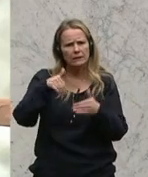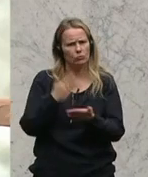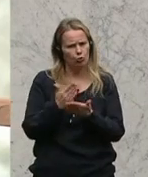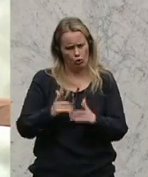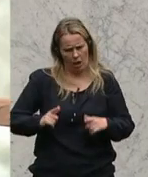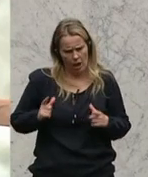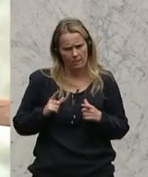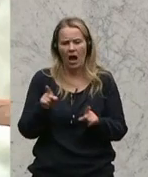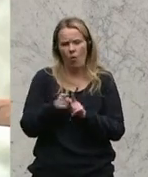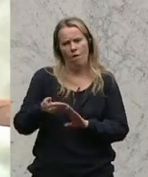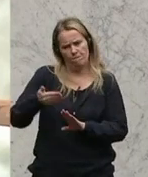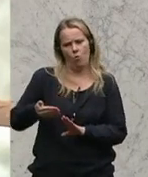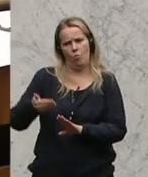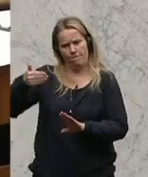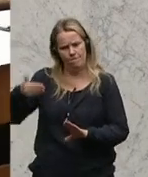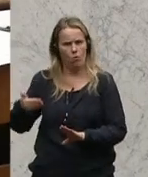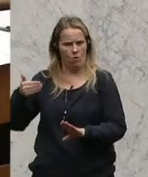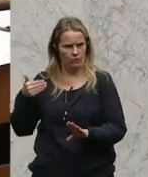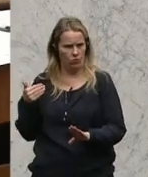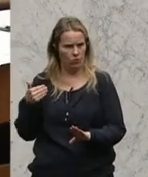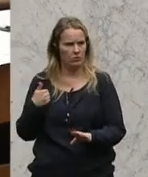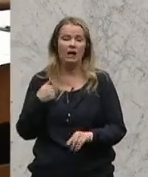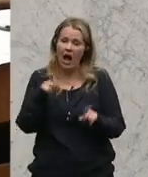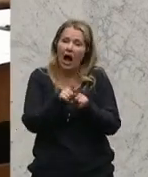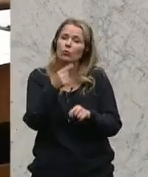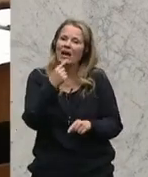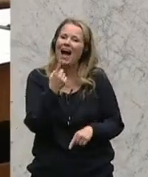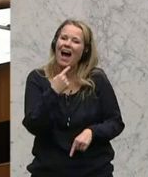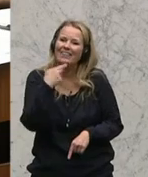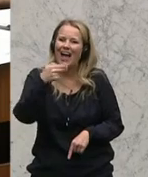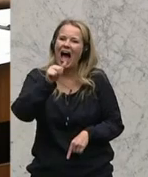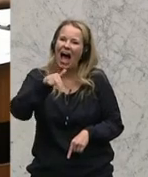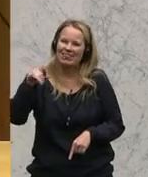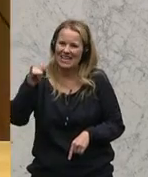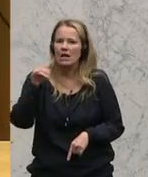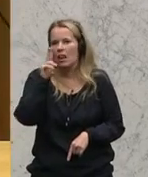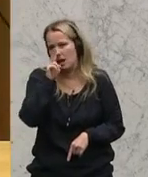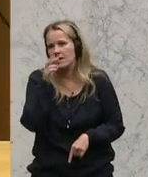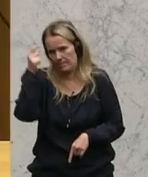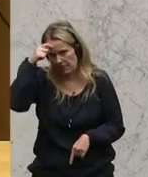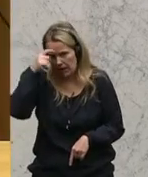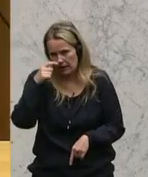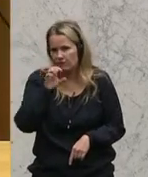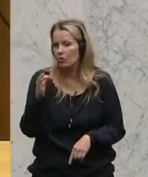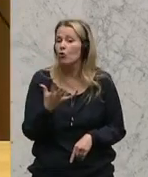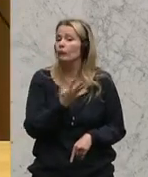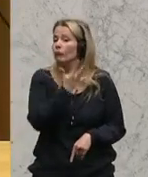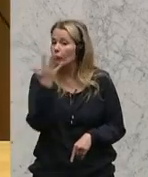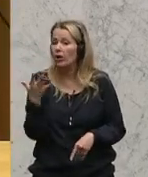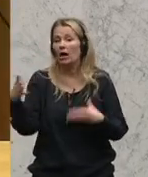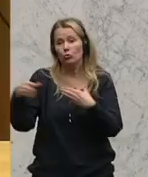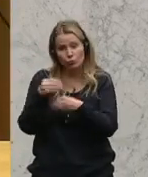auch noch bei der Vorgängerin, ich sage jetzt auch absichtlich, die Hanni war lieb gemeint und nicht bös gemeint, für die fünf Jahre der